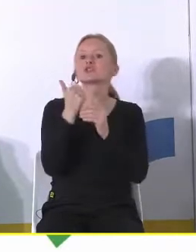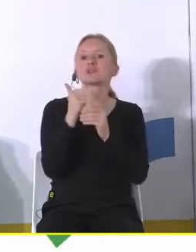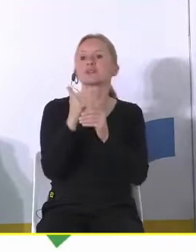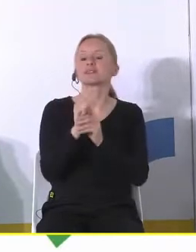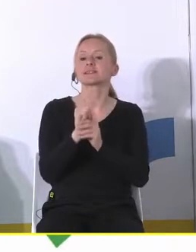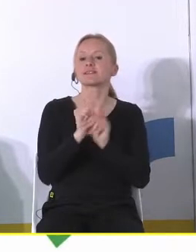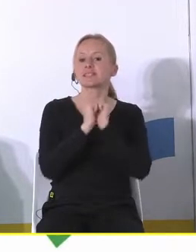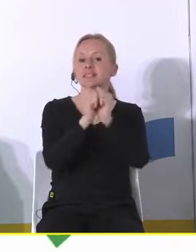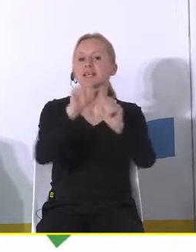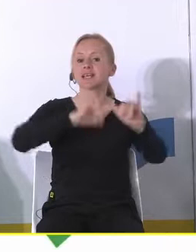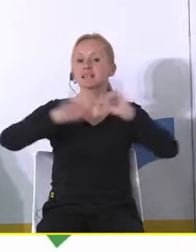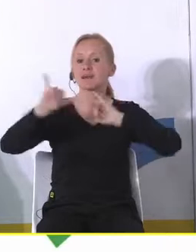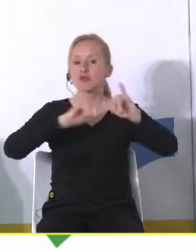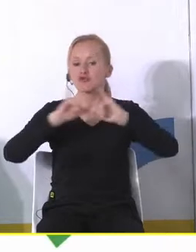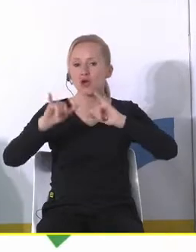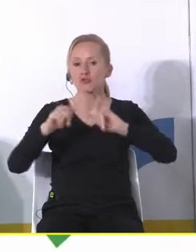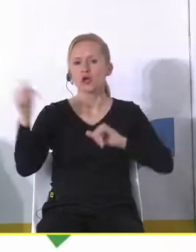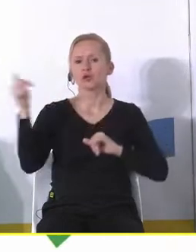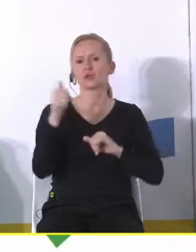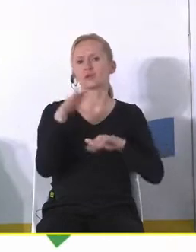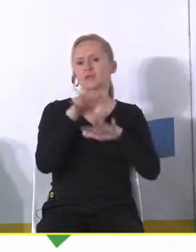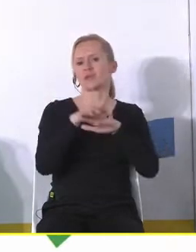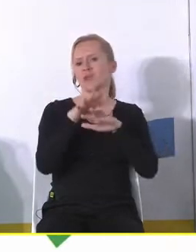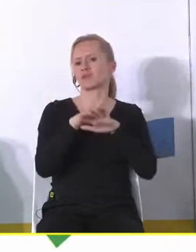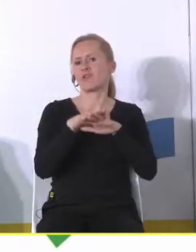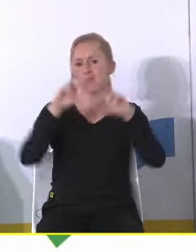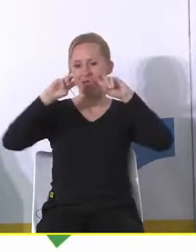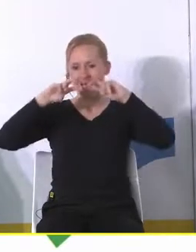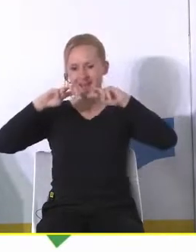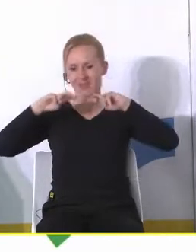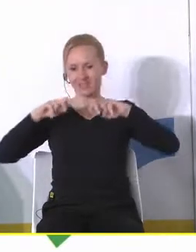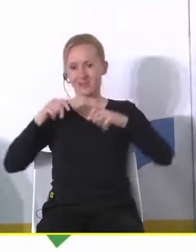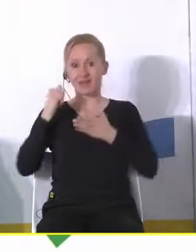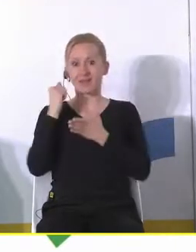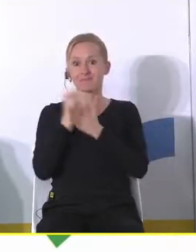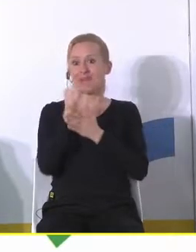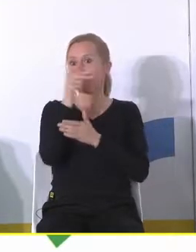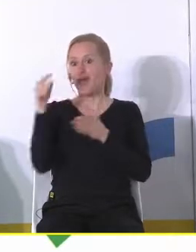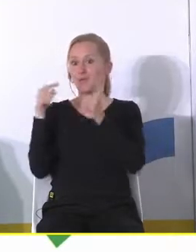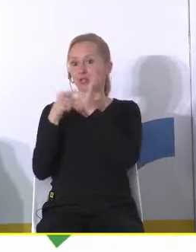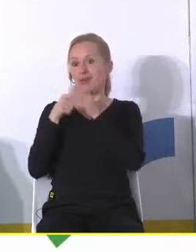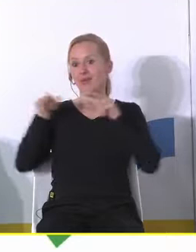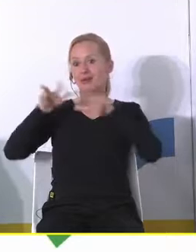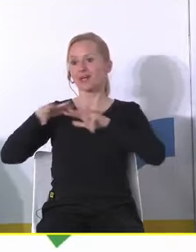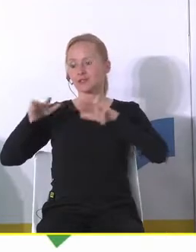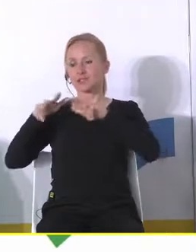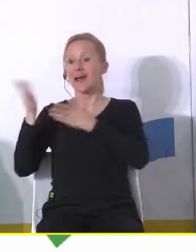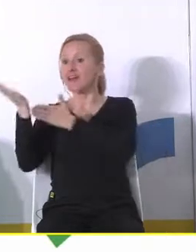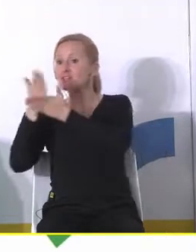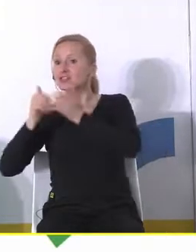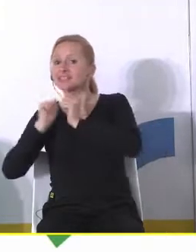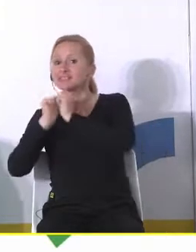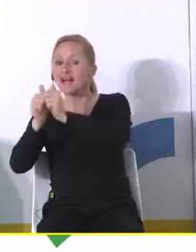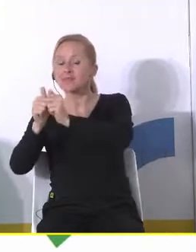dziękuję to powinno być traktowane czy analizowane pod kątem rodzin ale już tak mówiąc sztywnie i formalistycznie część zadań